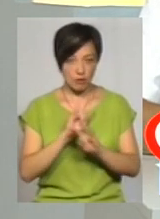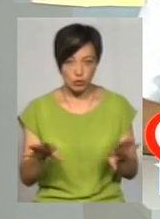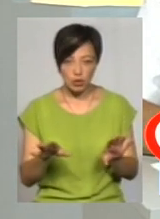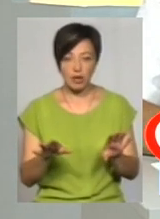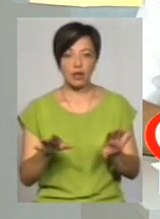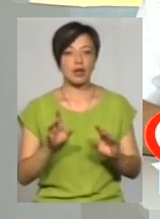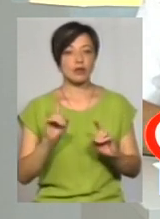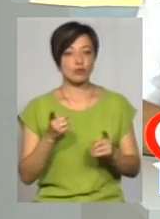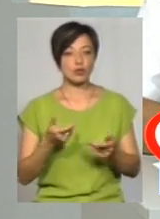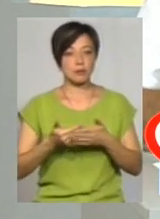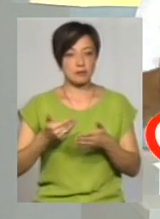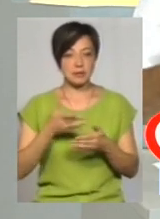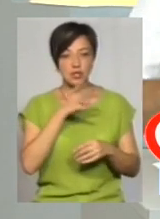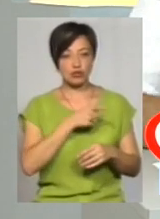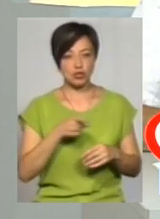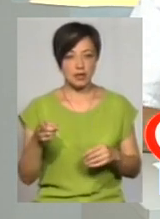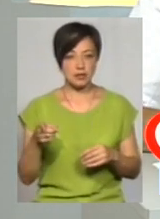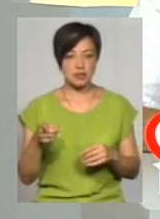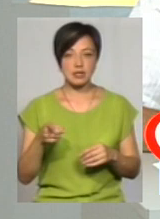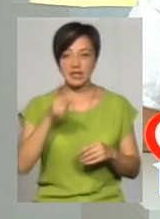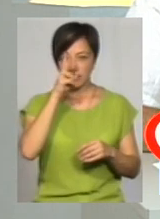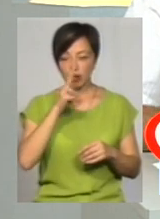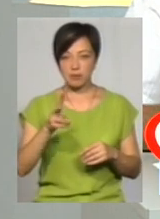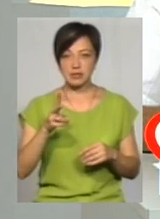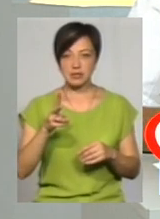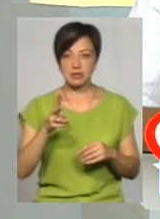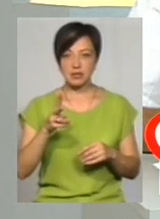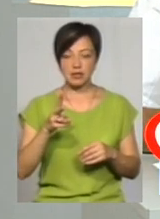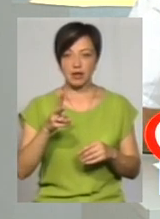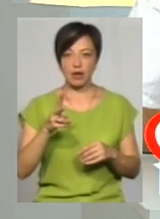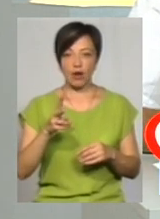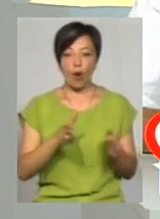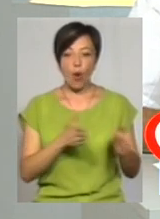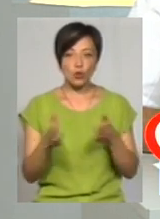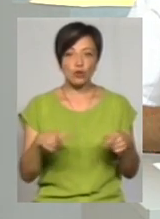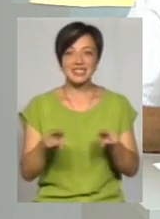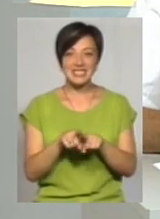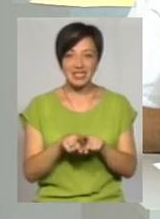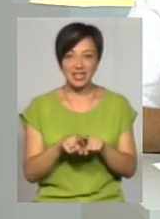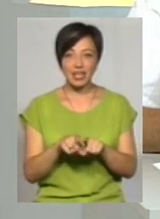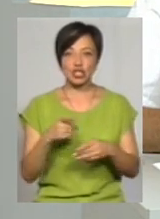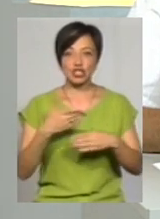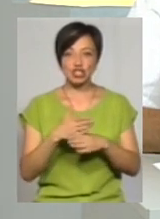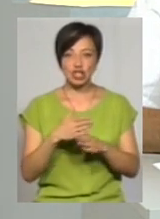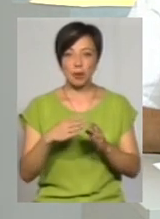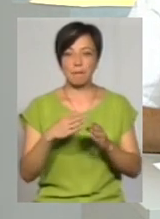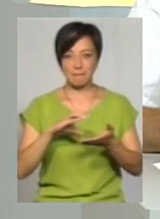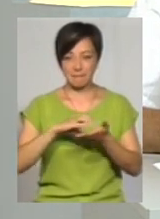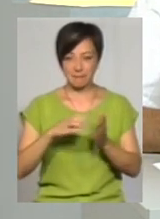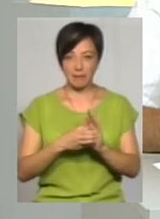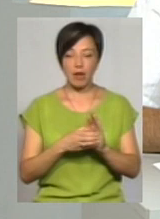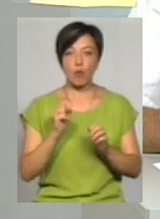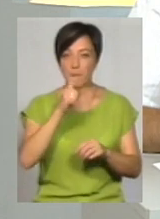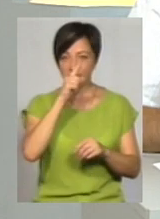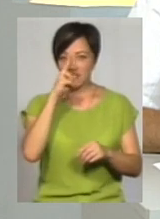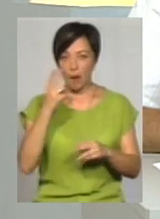тому що ми за час, за два місяці, готували стільки щеплення, що ми місяць-два можемо продержатися без